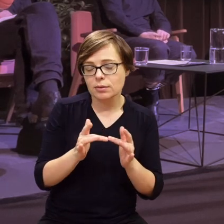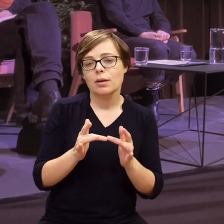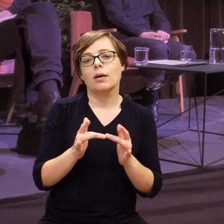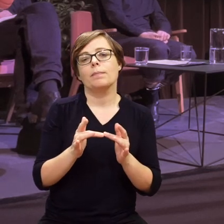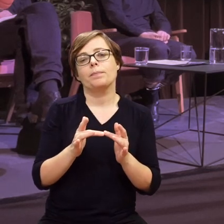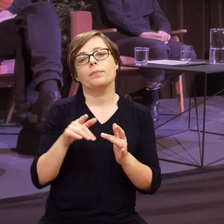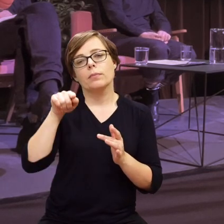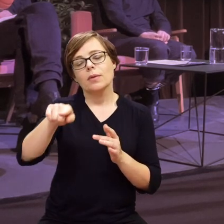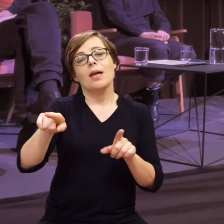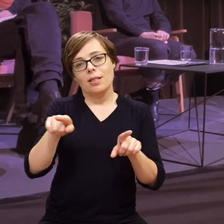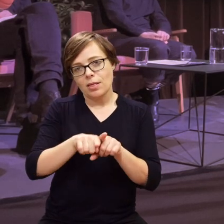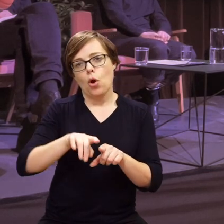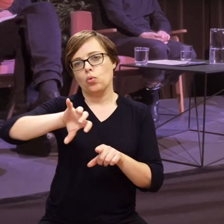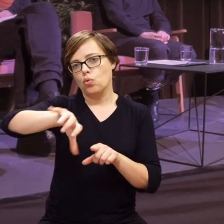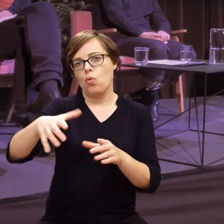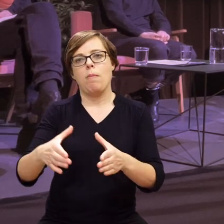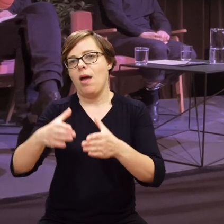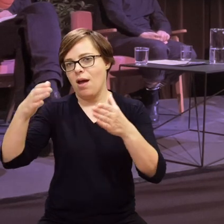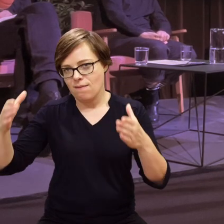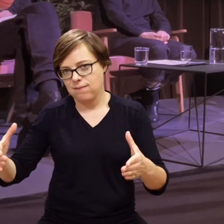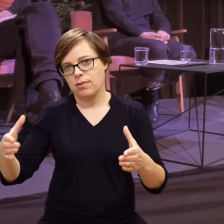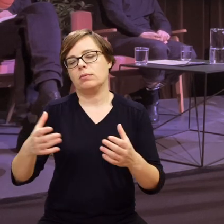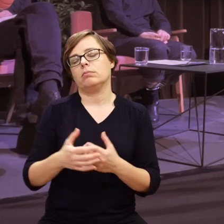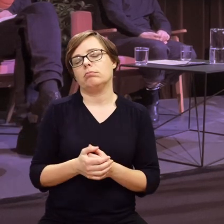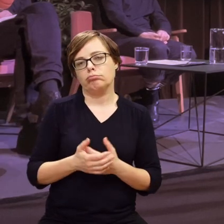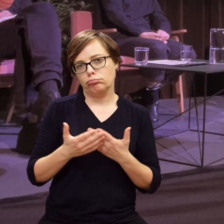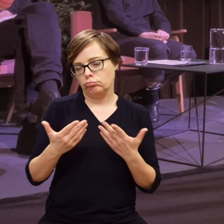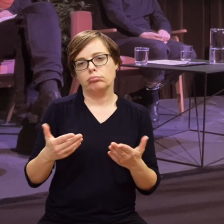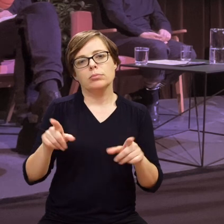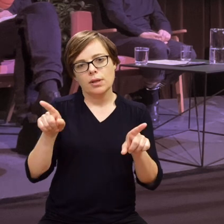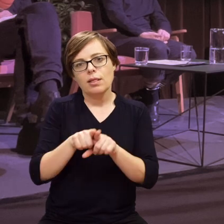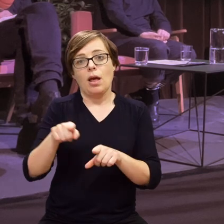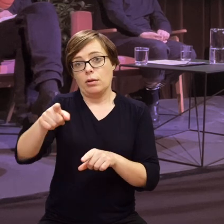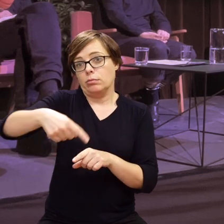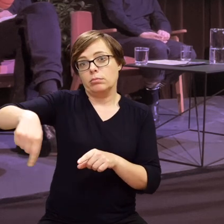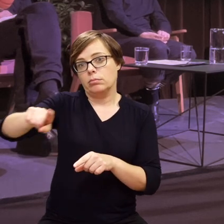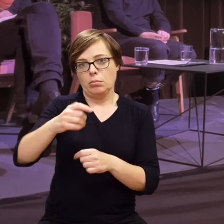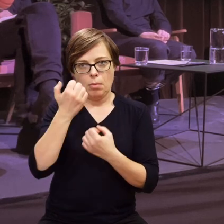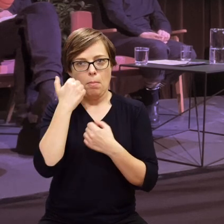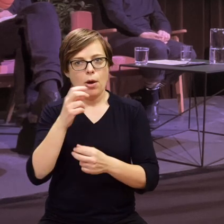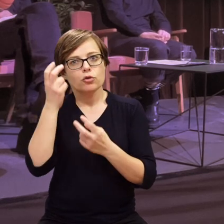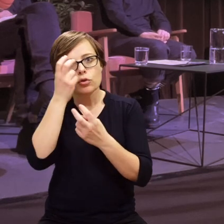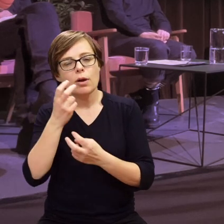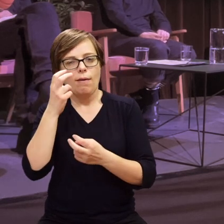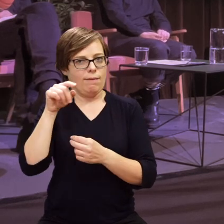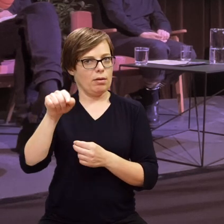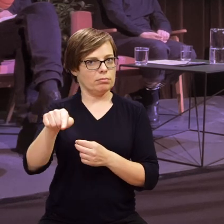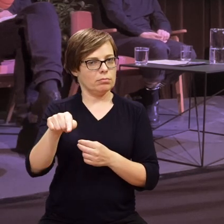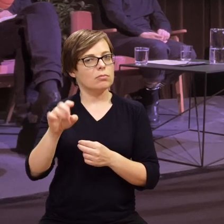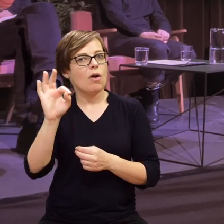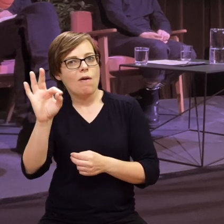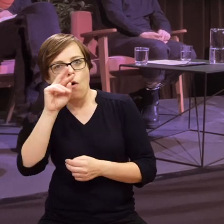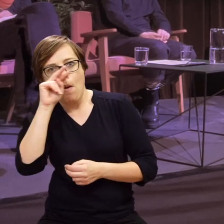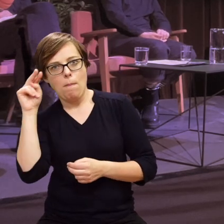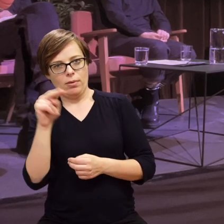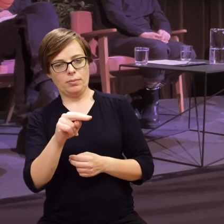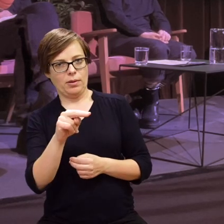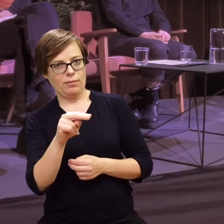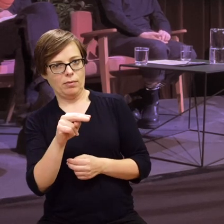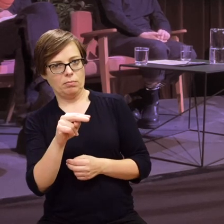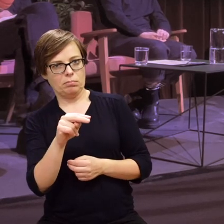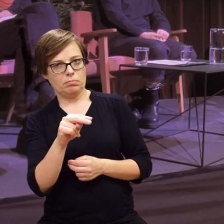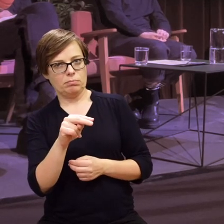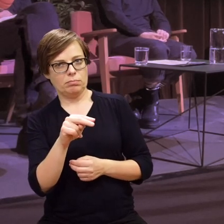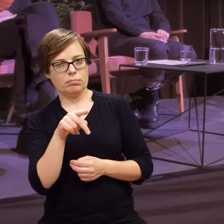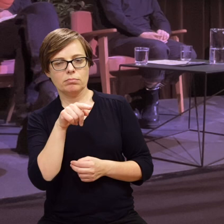rację, że to jest też bardzo duża grupa osób i bardzo ciekawa, jeśli chodzi o to, jak z ich